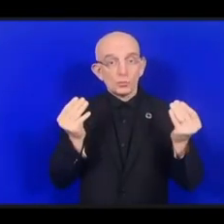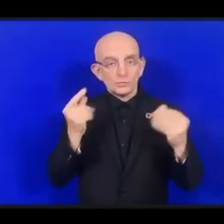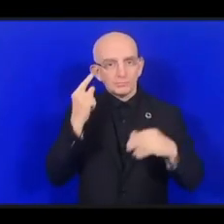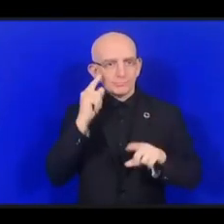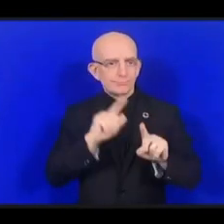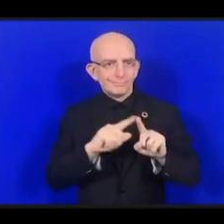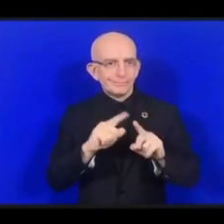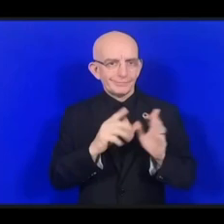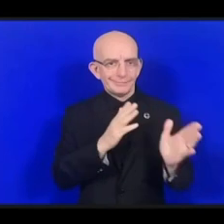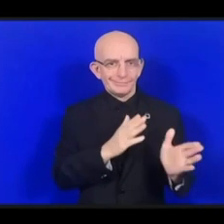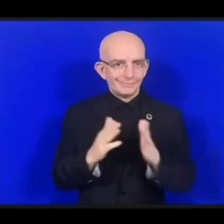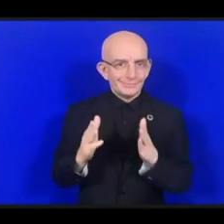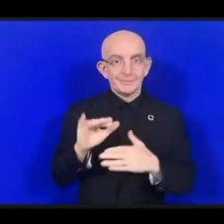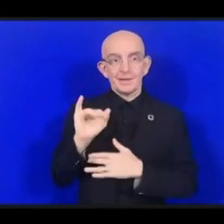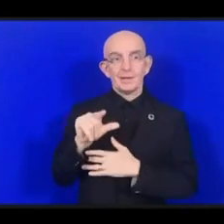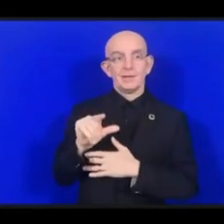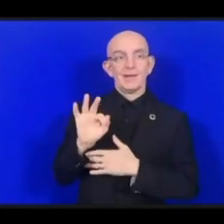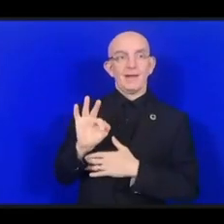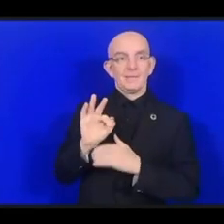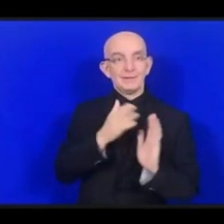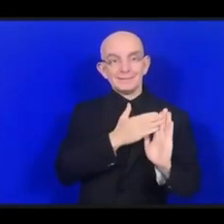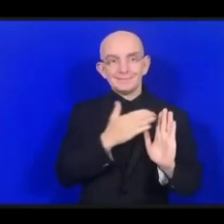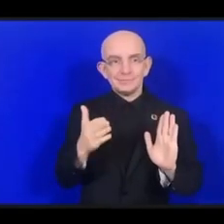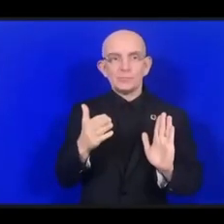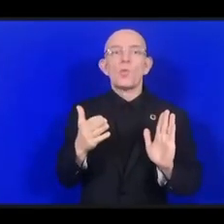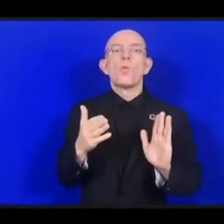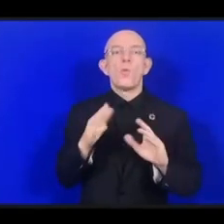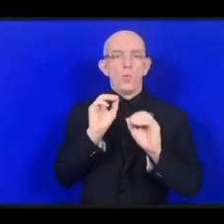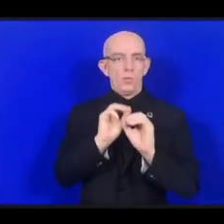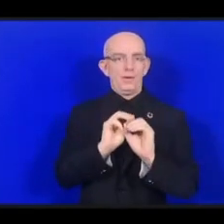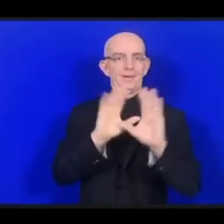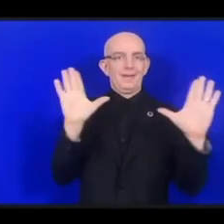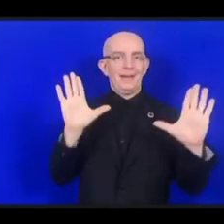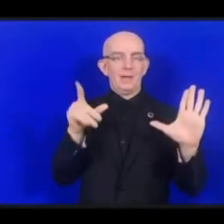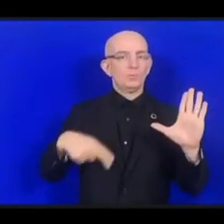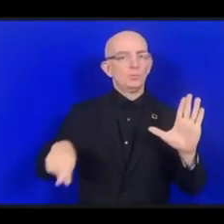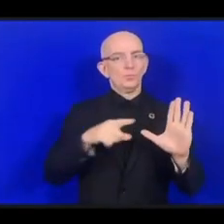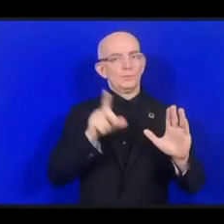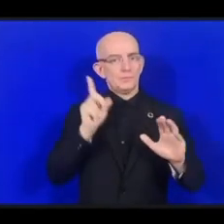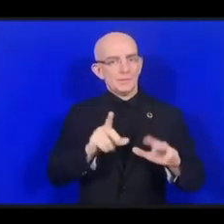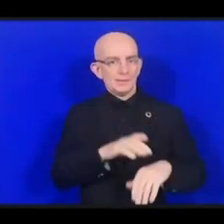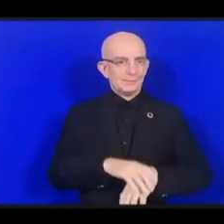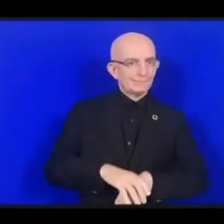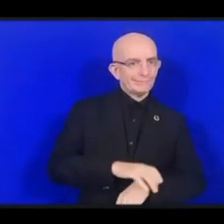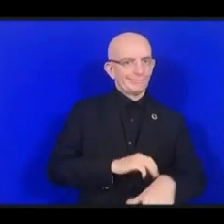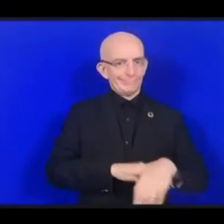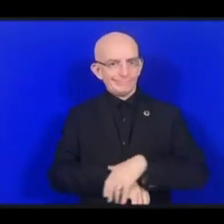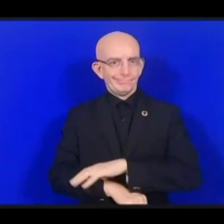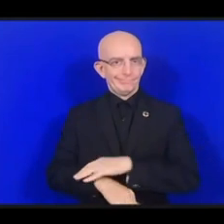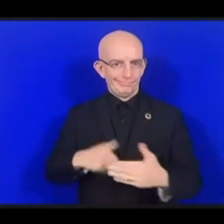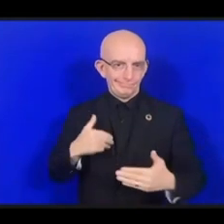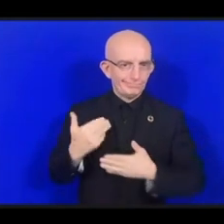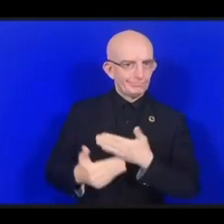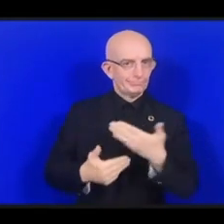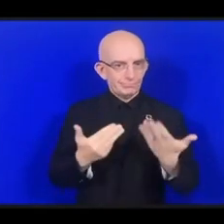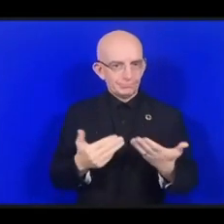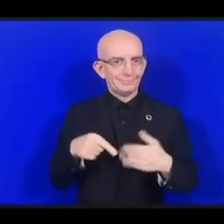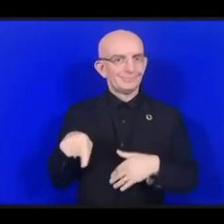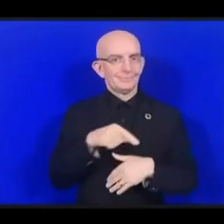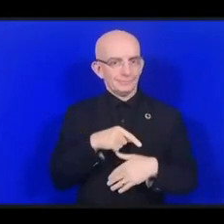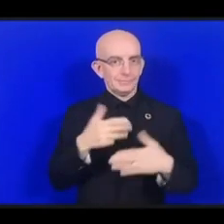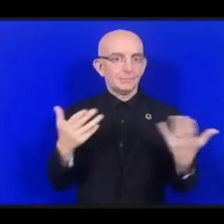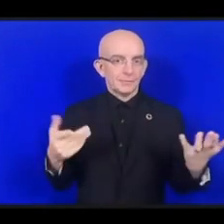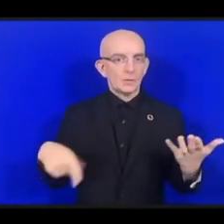IGF хочу сказать, что мне стало чрезвычайно ясно, что мы должны